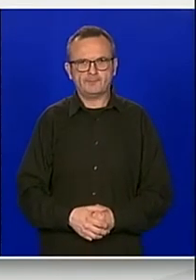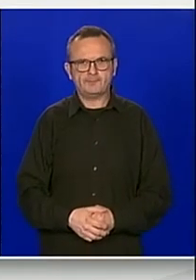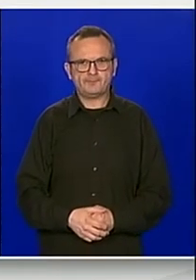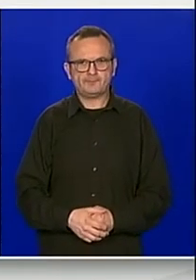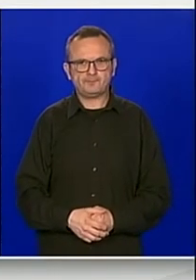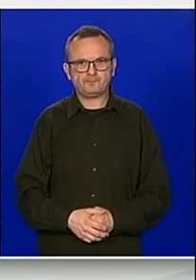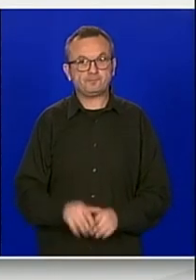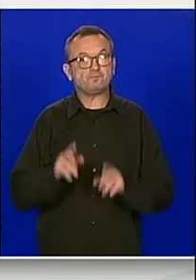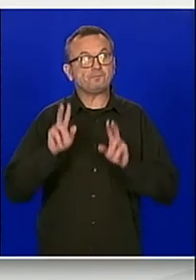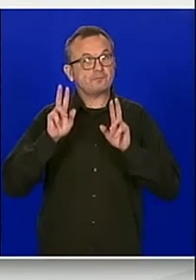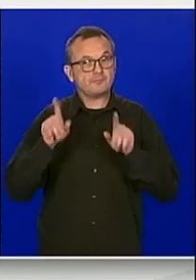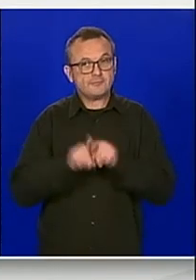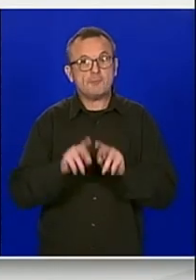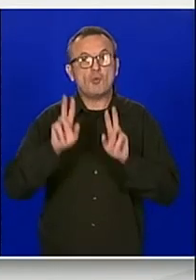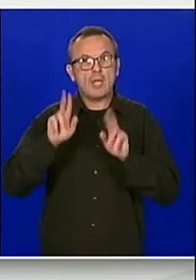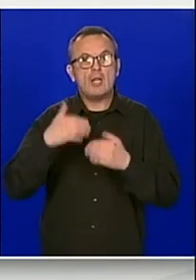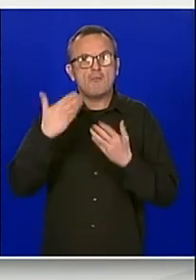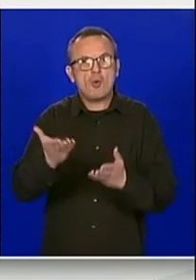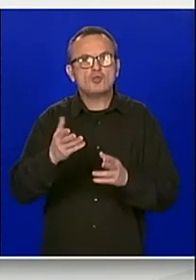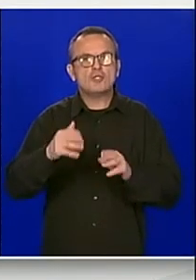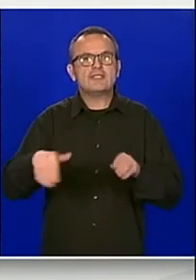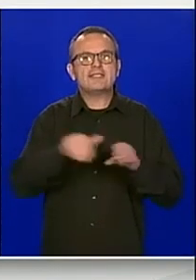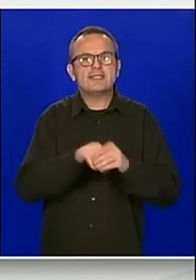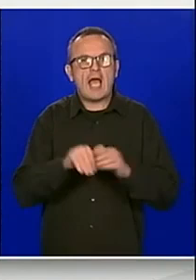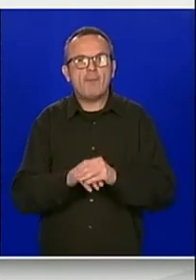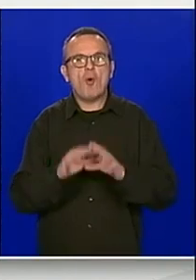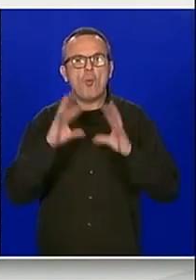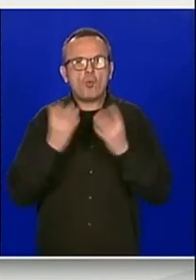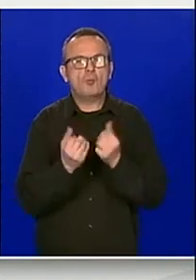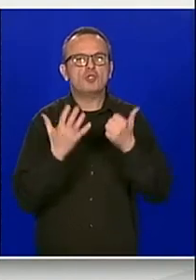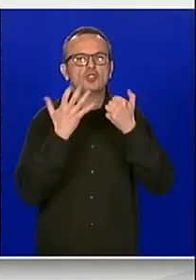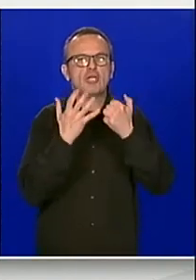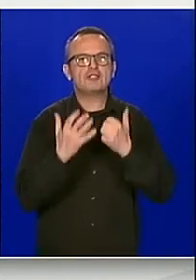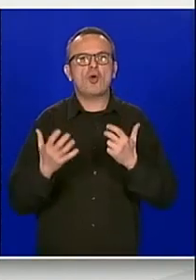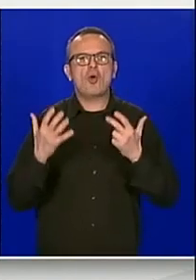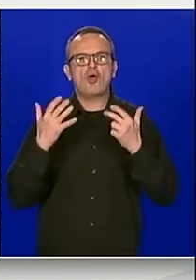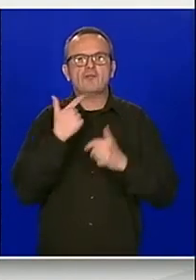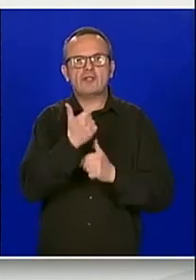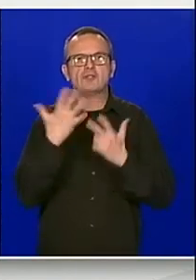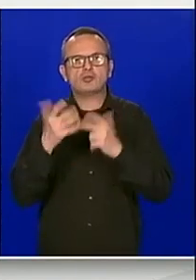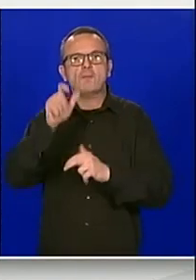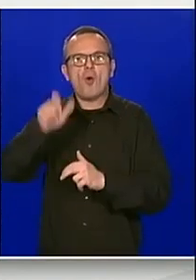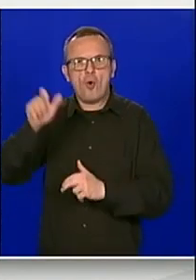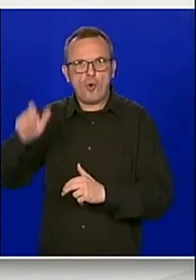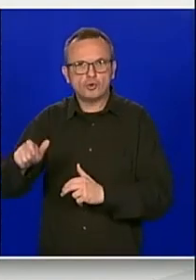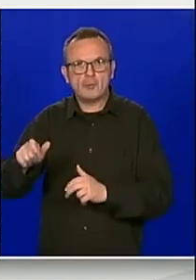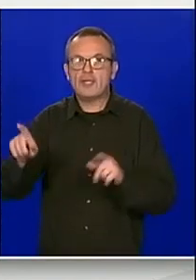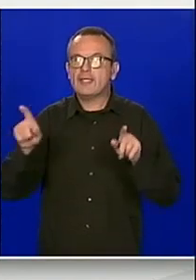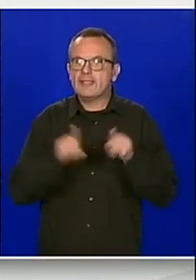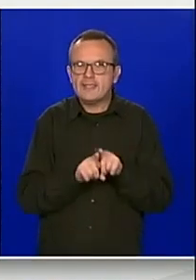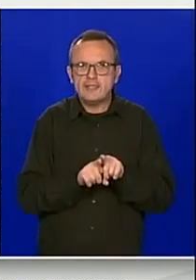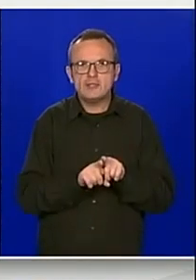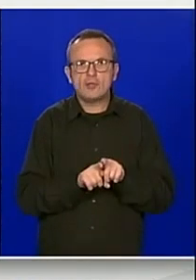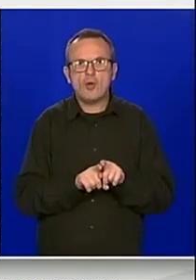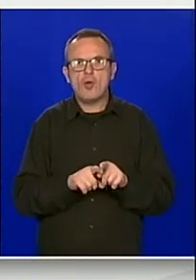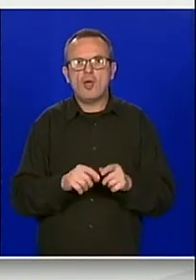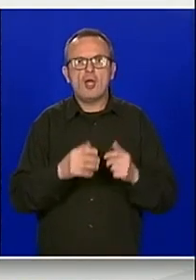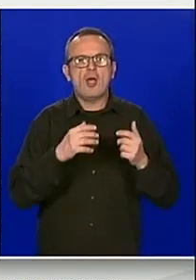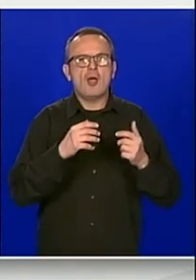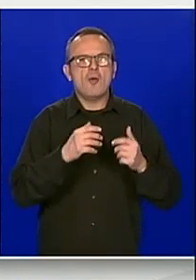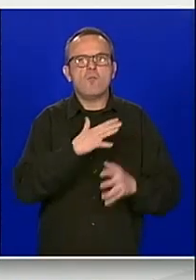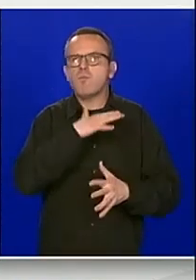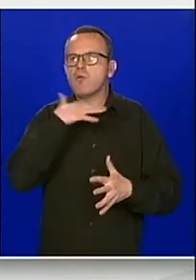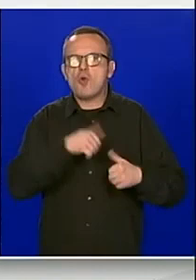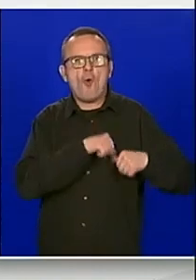omogućeno za pošljavanje, odnosno radni odnos za ukupno 628 osoba, uključivanje ukupno 15.500 volonterki i volontera